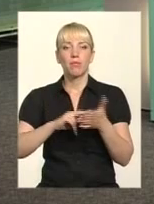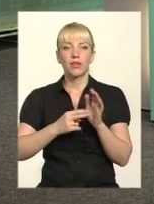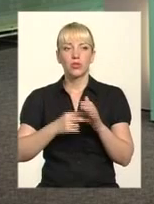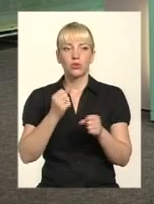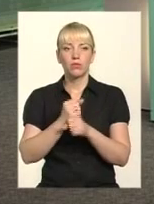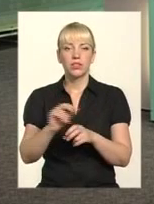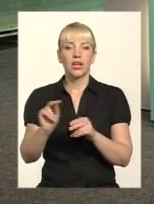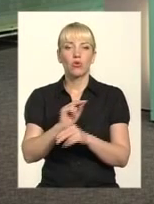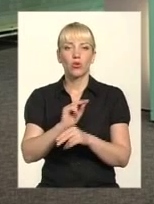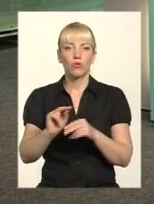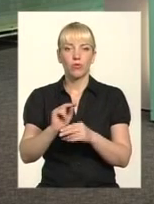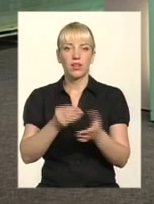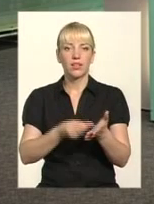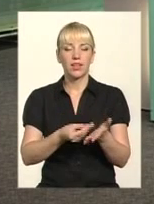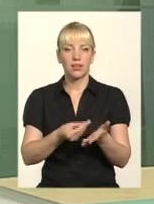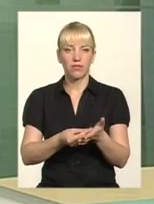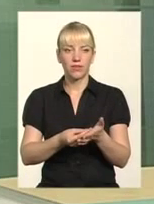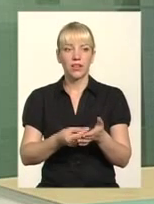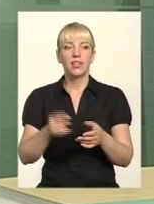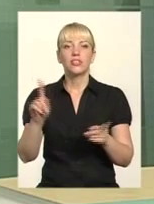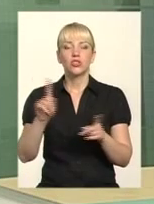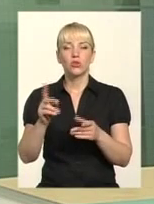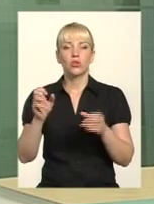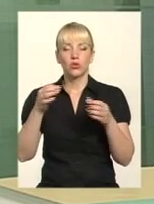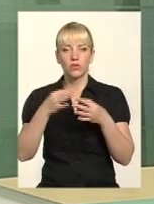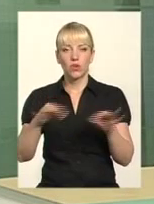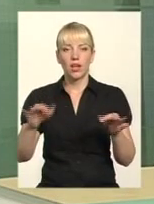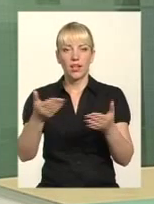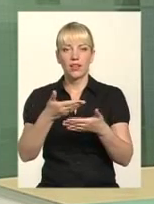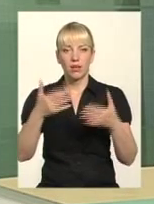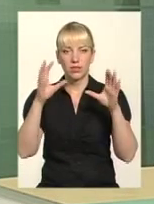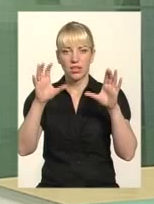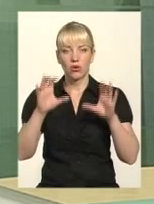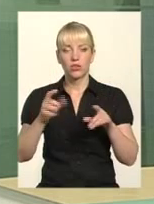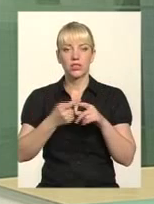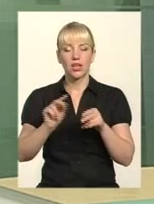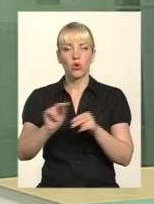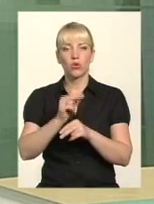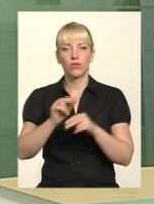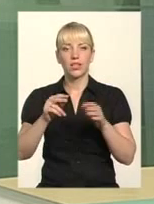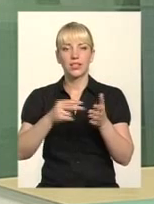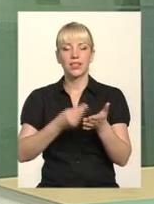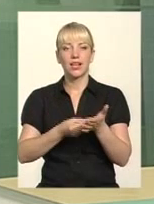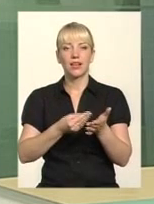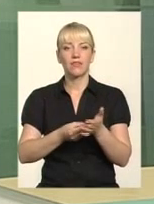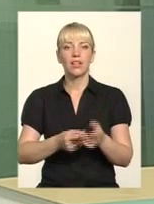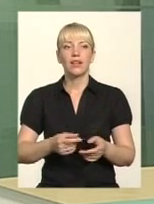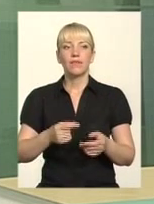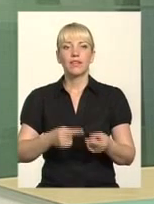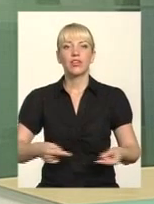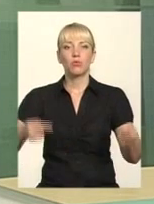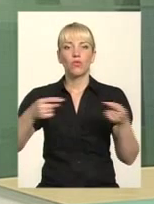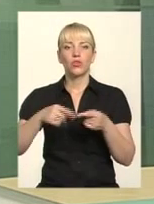коригування тарифу. Що нам дозволяє чинне законодавство? Це відкоригувати тариф відповідно до мінімальної